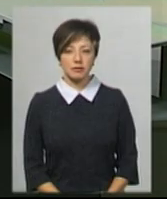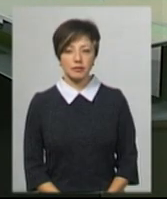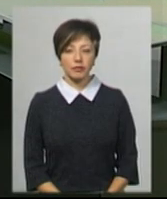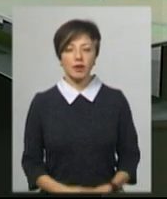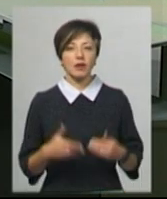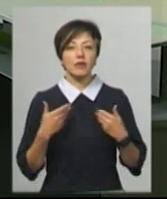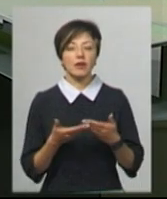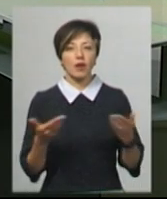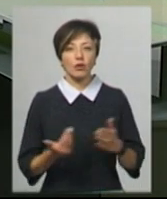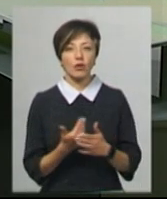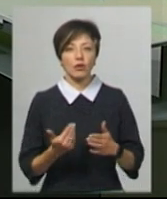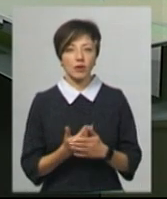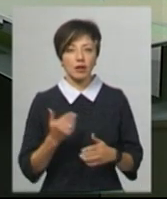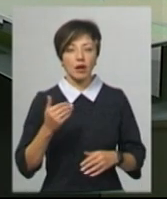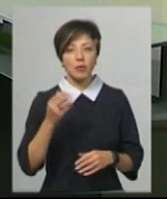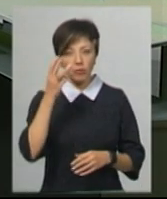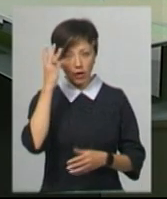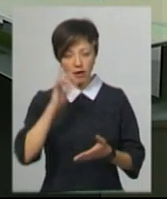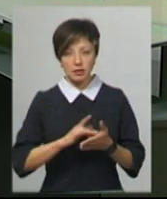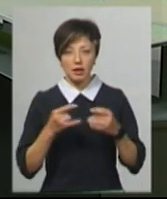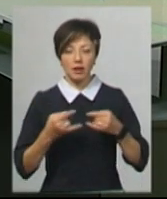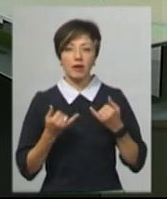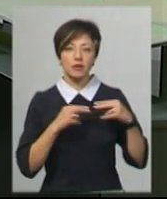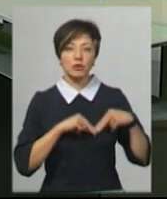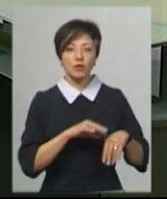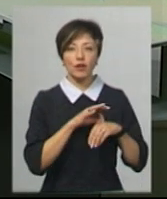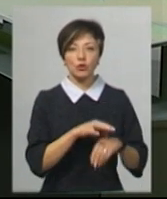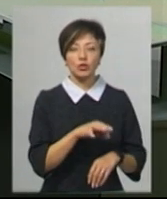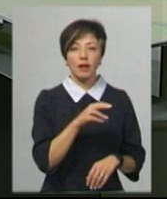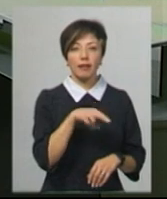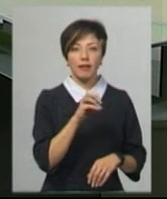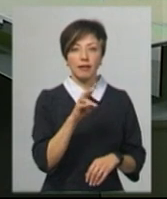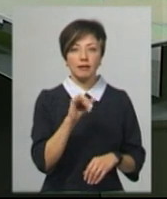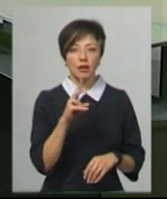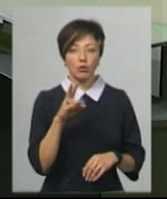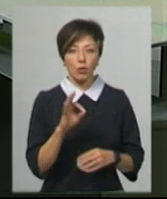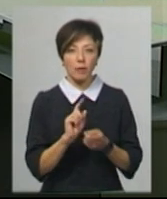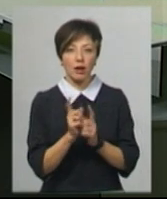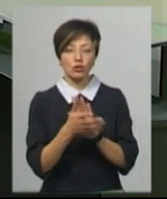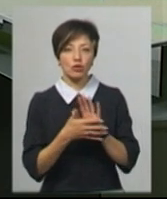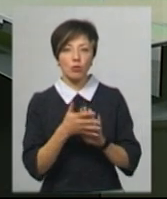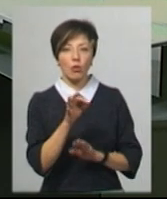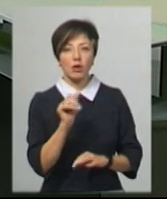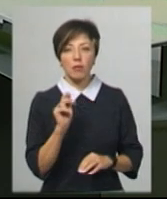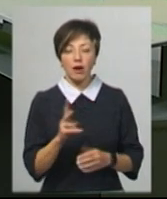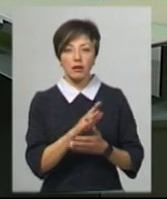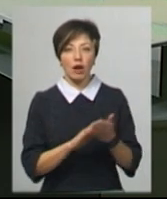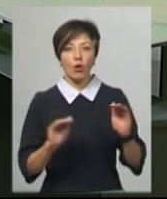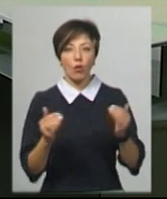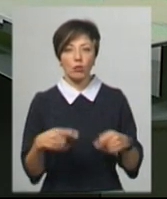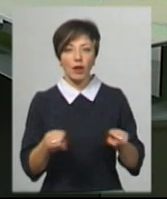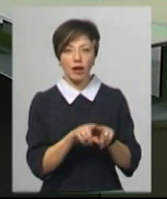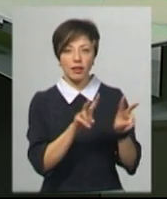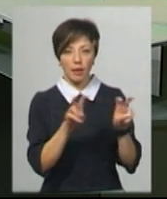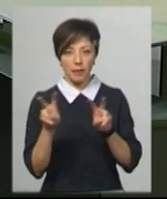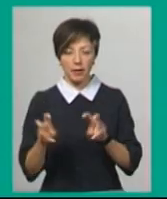Вітаю новини, в ефірі я поділя. У студії для вас працюють ведуча Дарина Денисенко, переклад на жестову мову Ольга Рибак. Далі коротко про такі